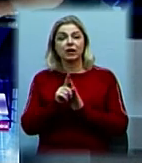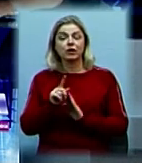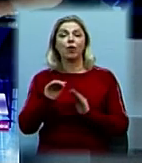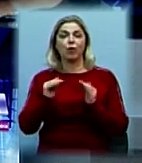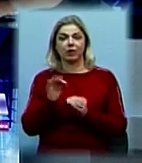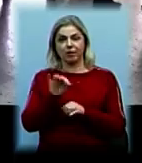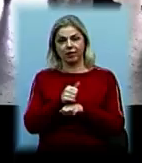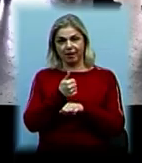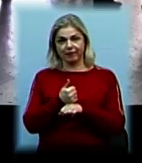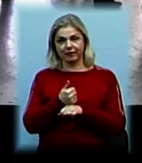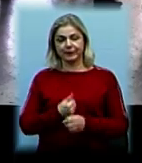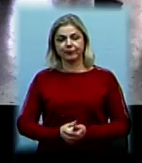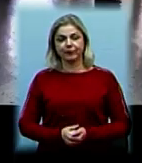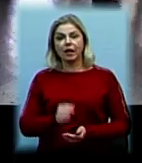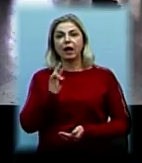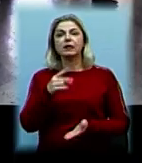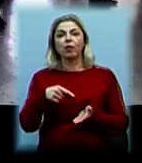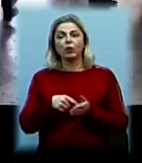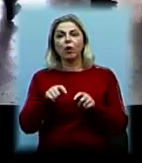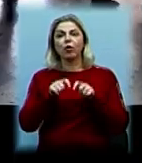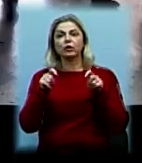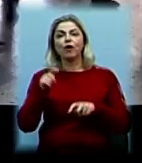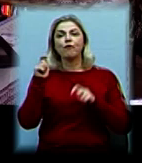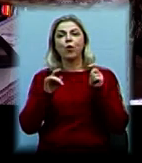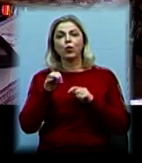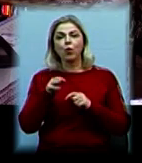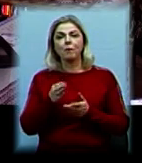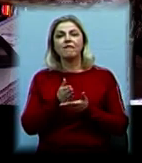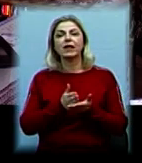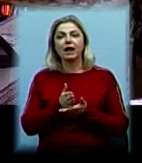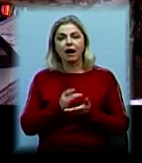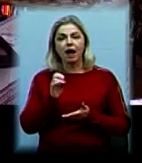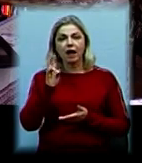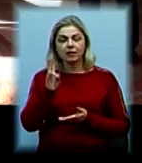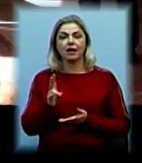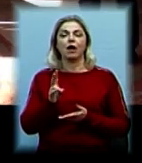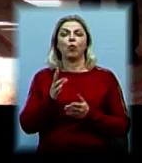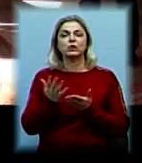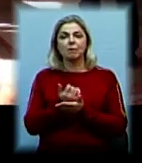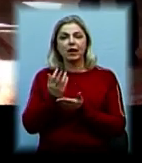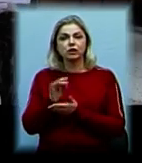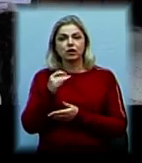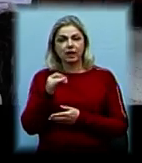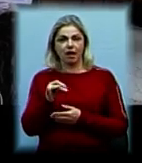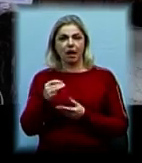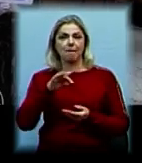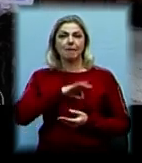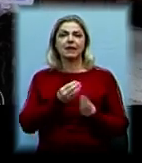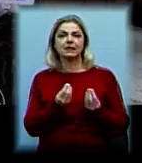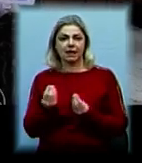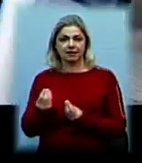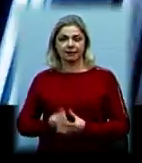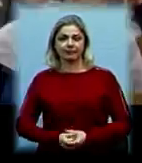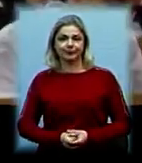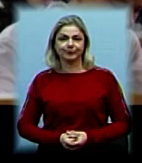головне. В Миколаєві відкрився форум «Ветеран, успішний підприємець». Колишні учасники АТО презентували свої бізнес-проекти.